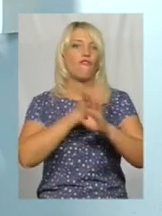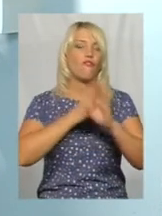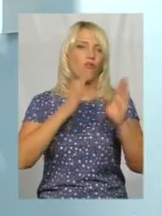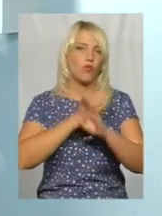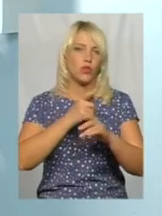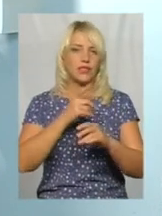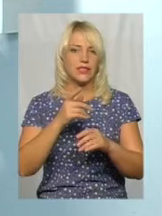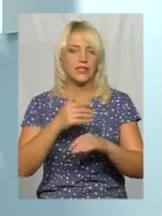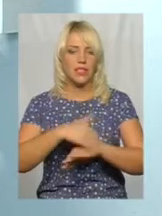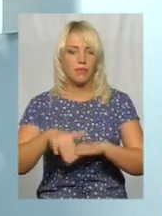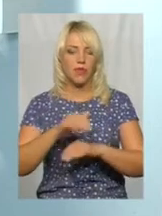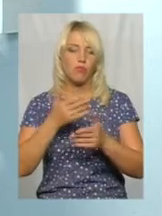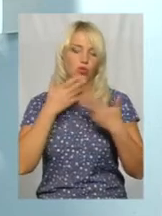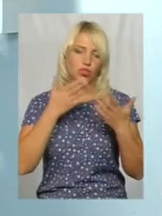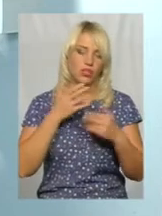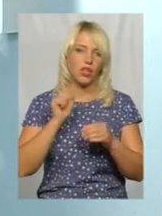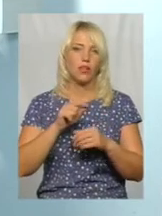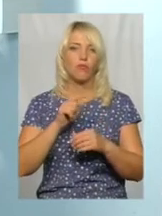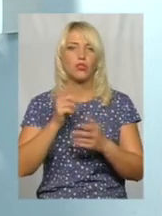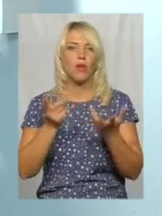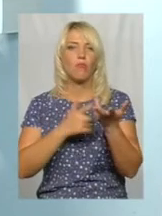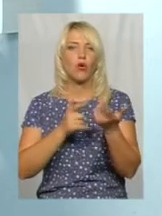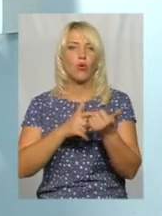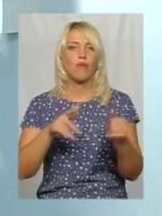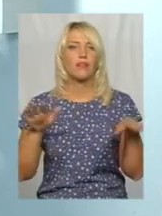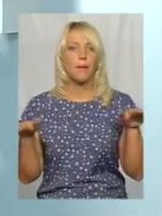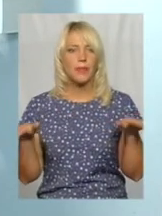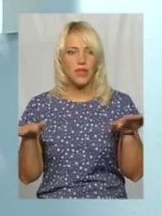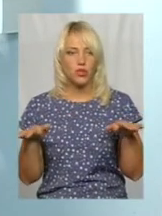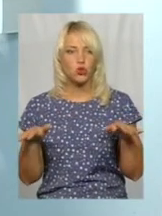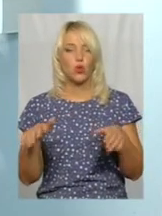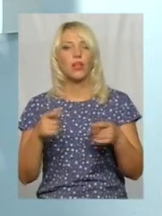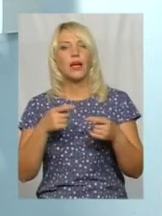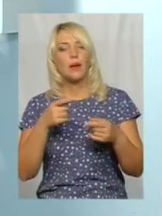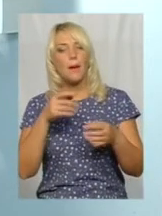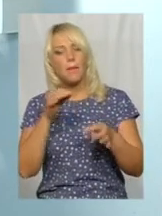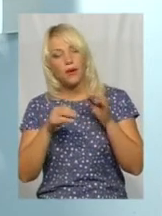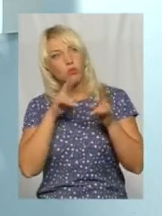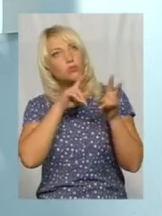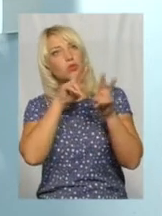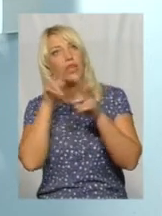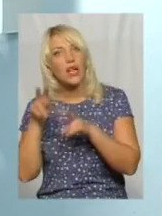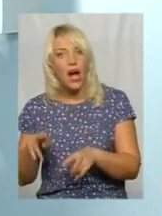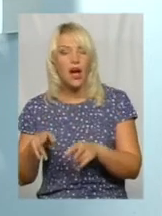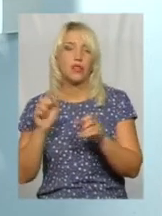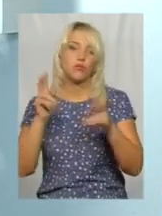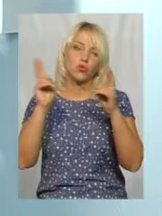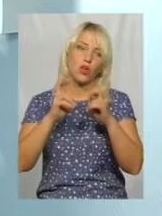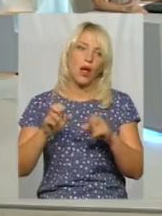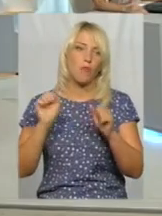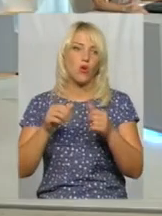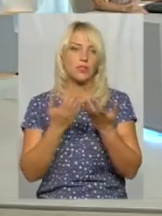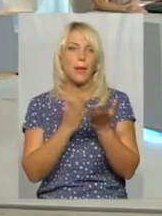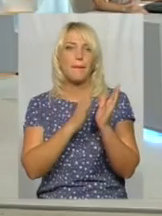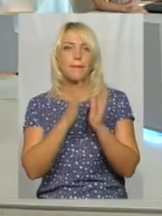почитати, можна пташок порахувати і так далі. Так. Природу поспіцеряти, подосліджувати. Можемо в бібліохабах,